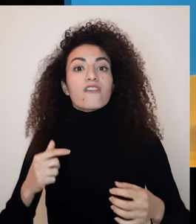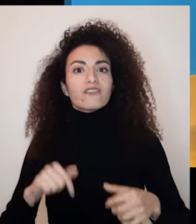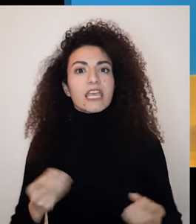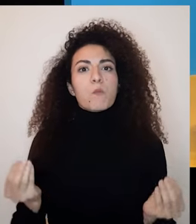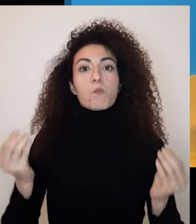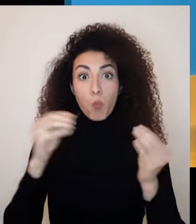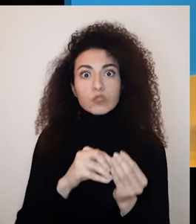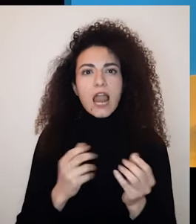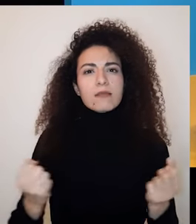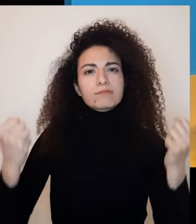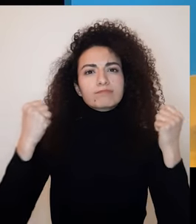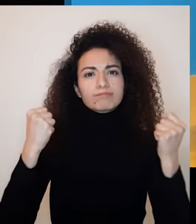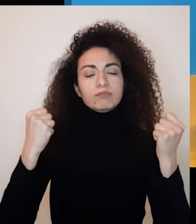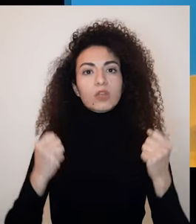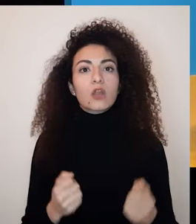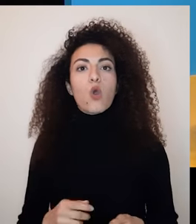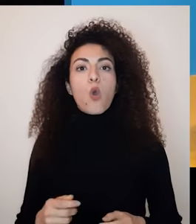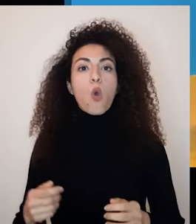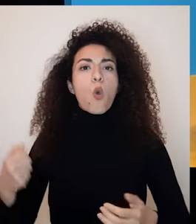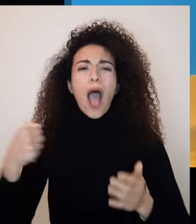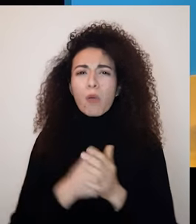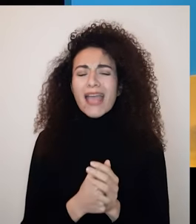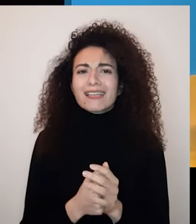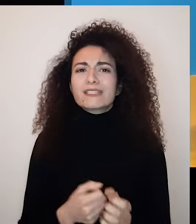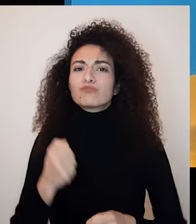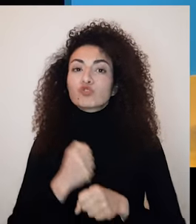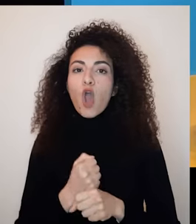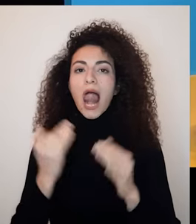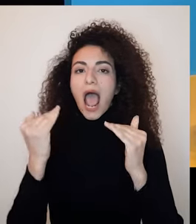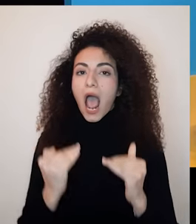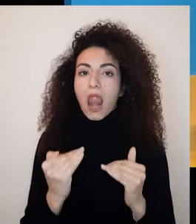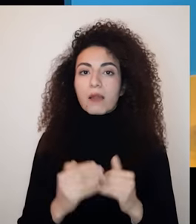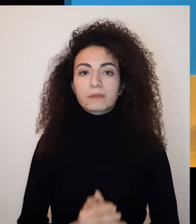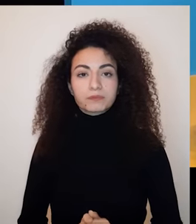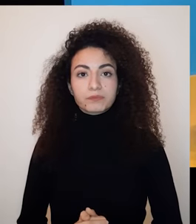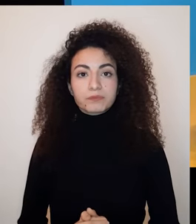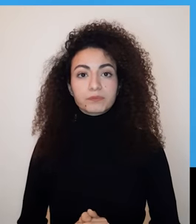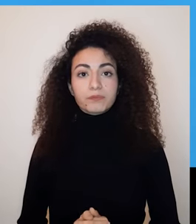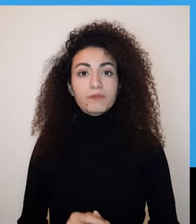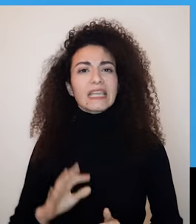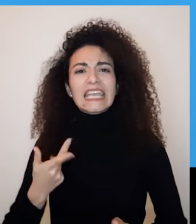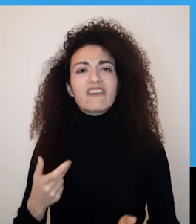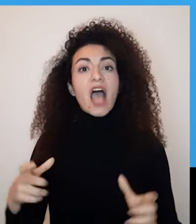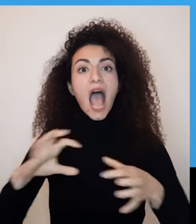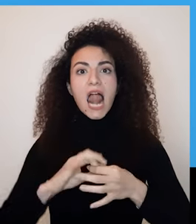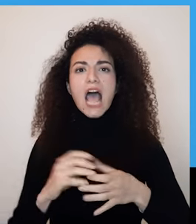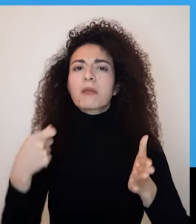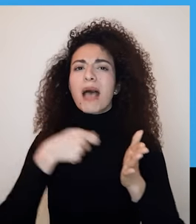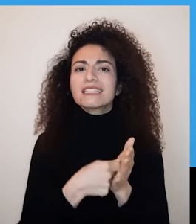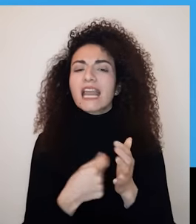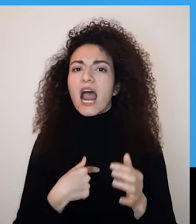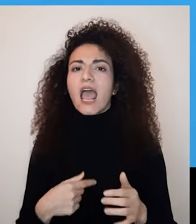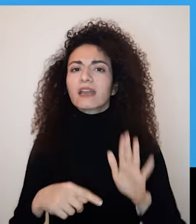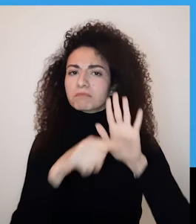أقل لحوادث العمل ثانيا كيف متأثر العلاقات سلبا أو إيجابا على حياتنا ممكن إنه نصنف